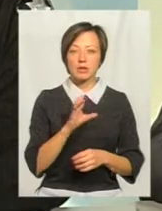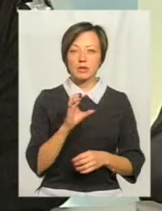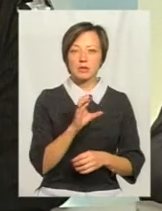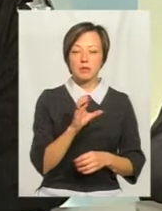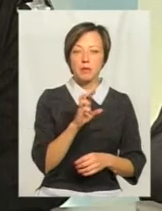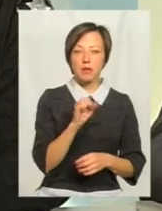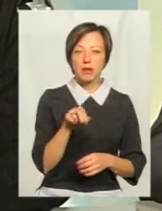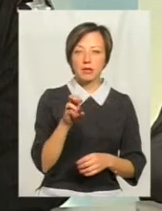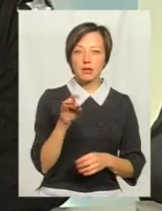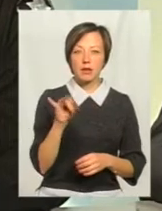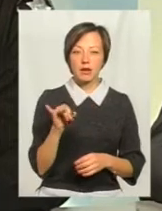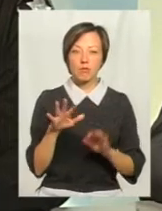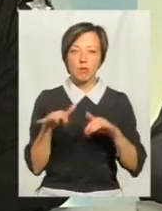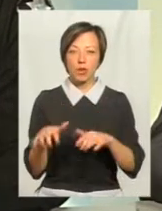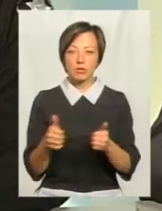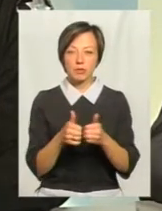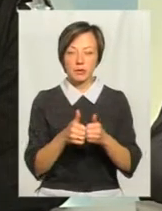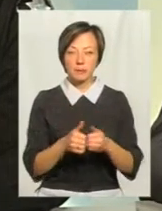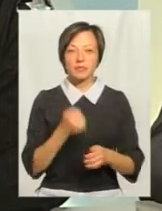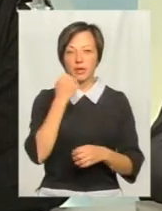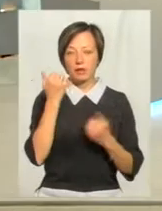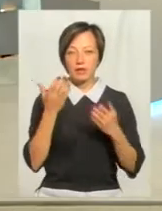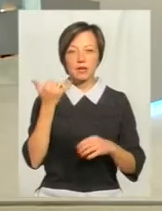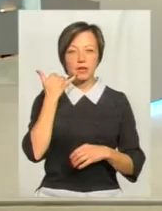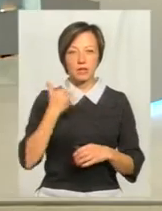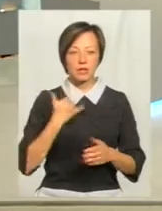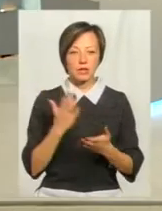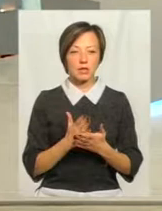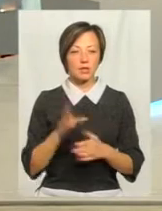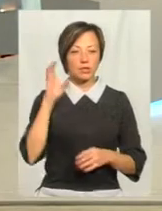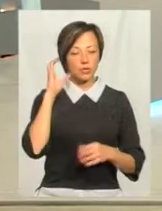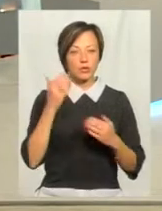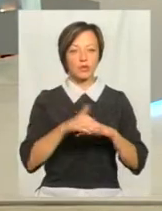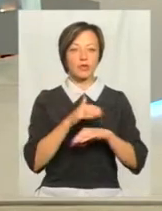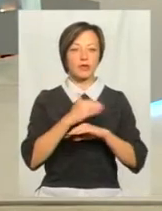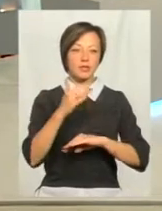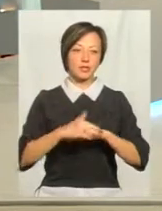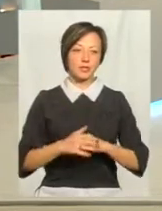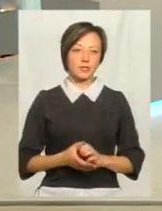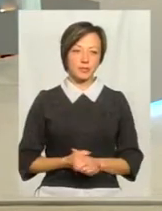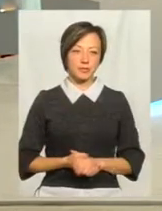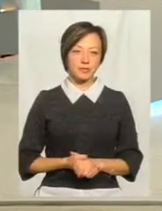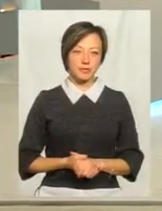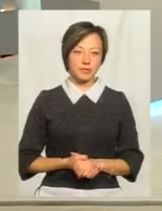Бандери пляж. Дякую вам. І маємо ще телефонний дзвінок. Добрий вечір, слухаємо вас.